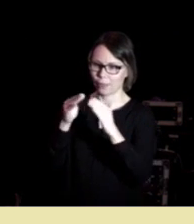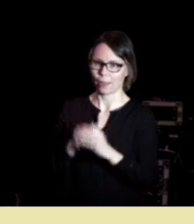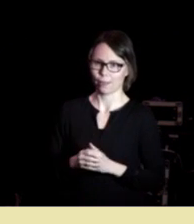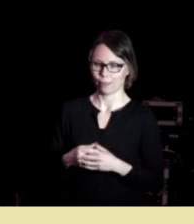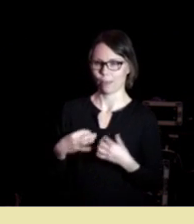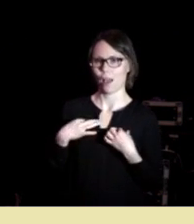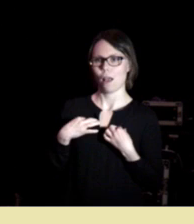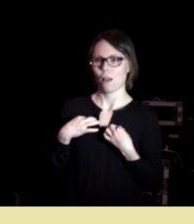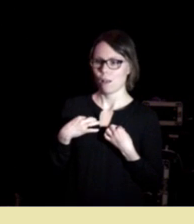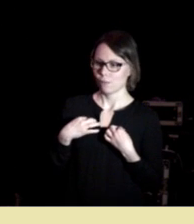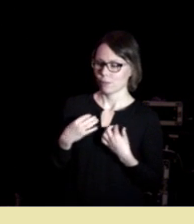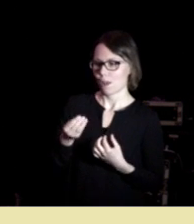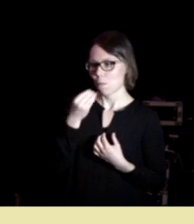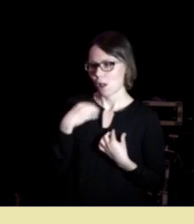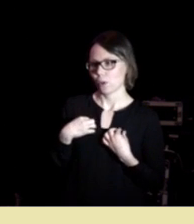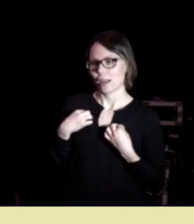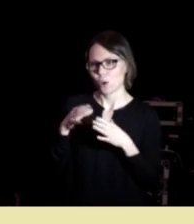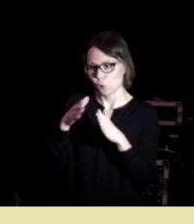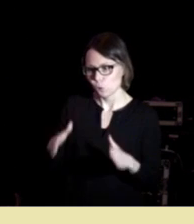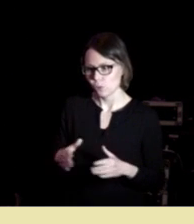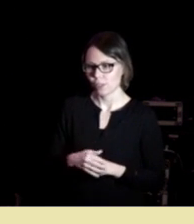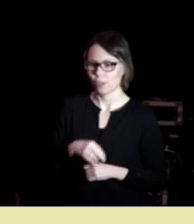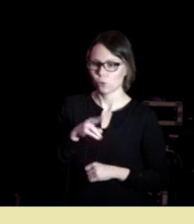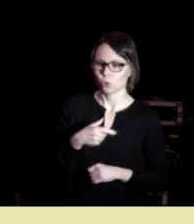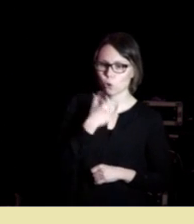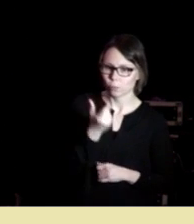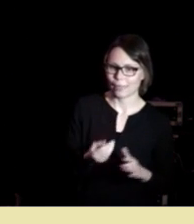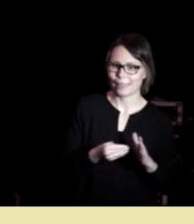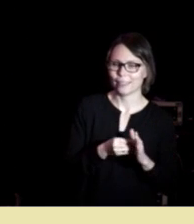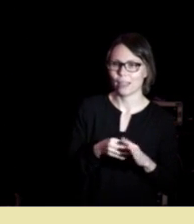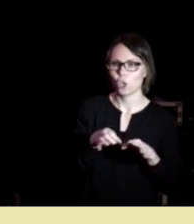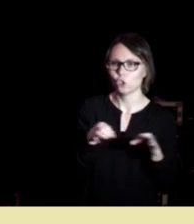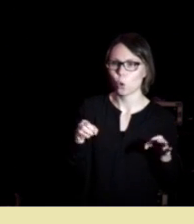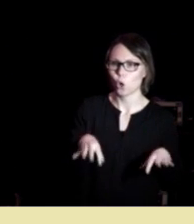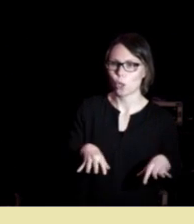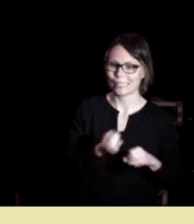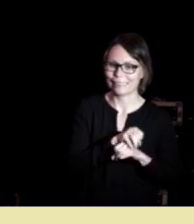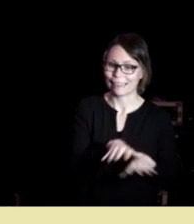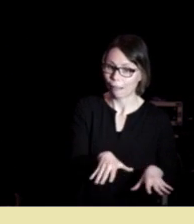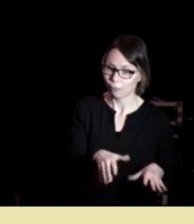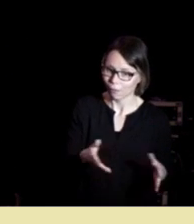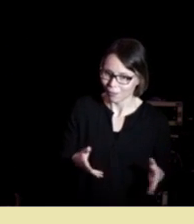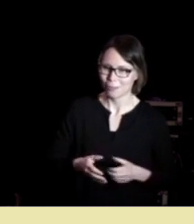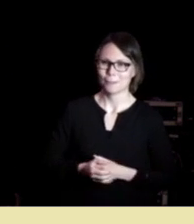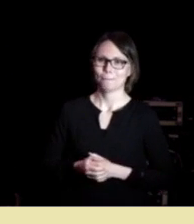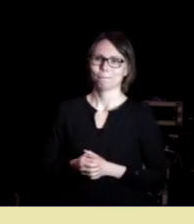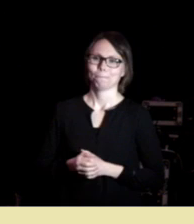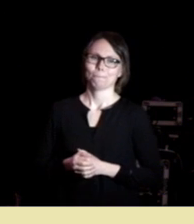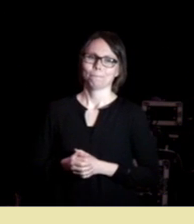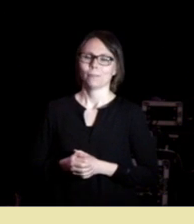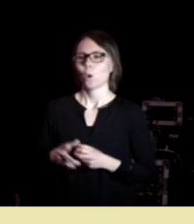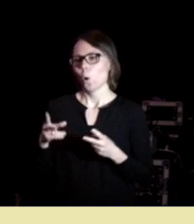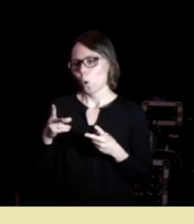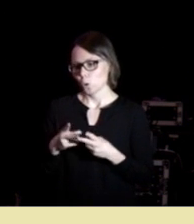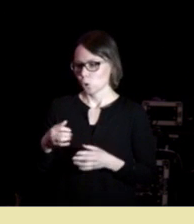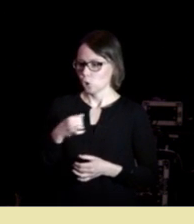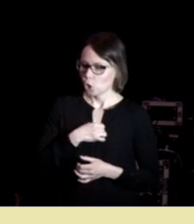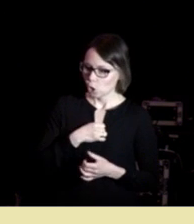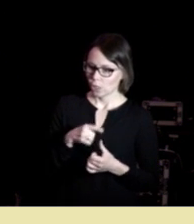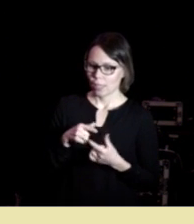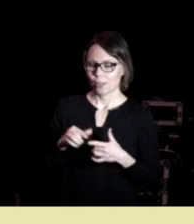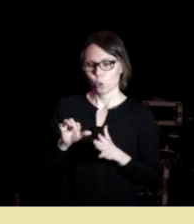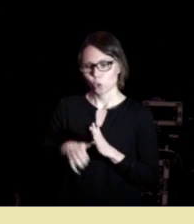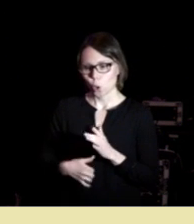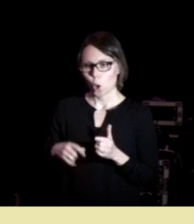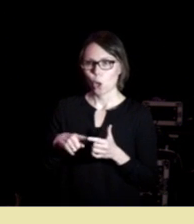og klær og hus. Norsk ungdom vil også legge til trådløst internett der neder. Og så er det trygghet og så er det